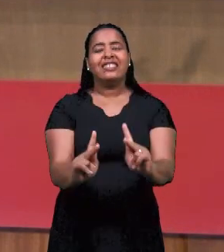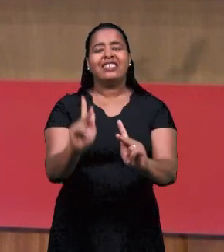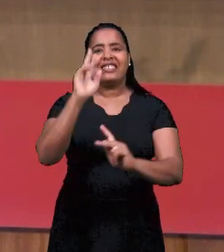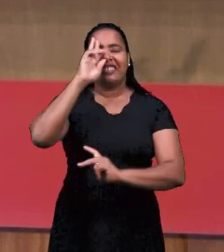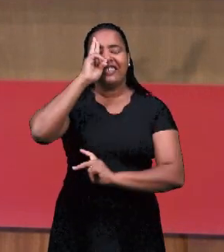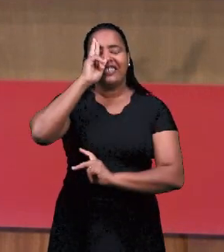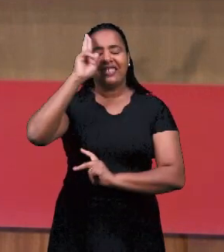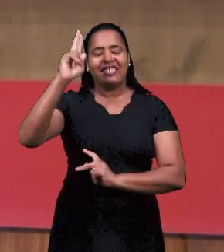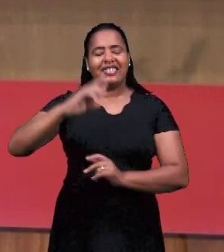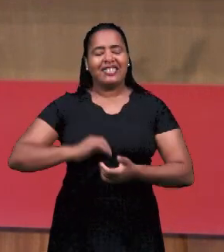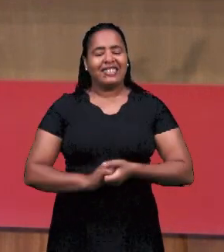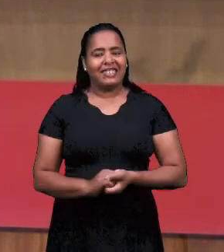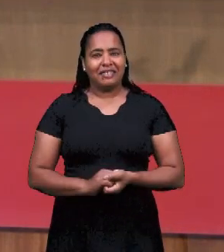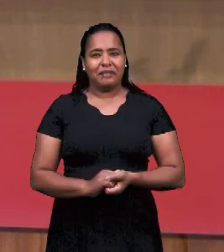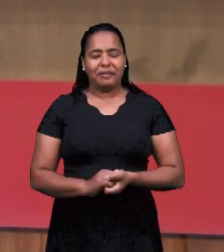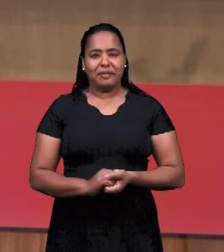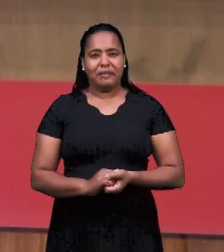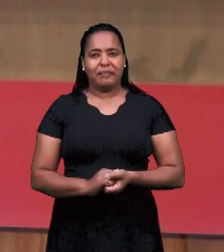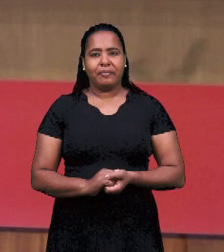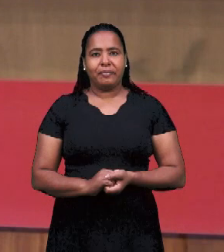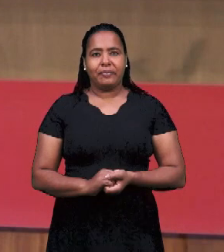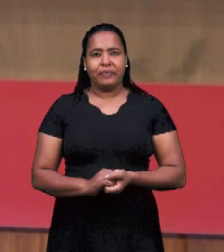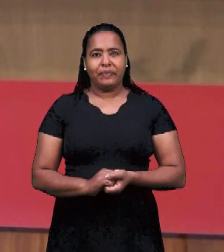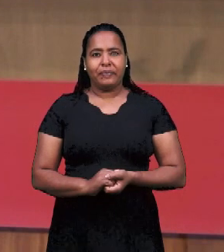рубежом, и миром Божьим.